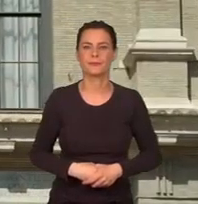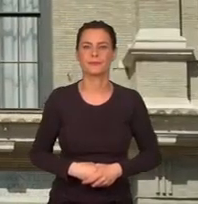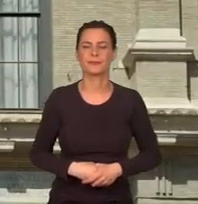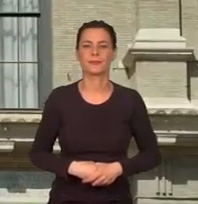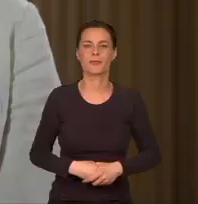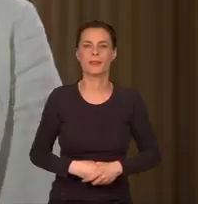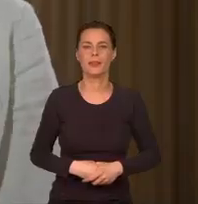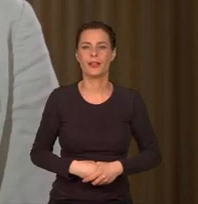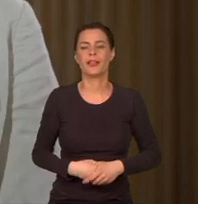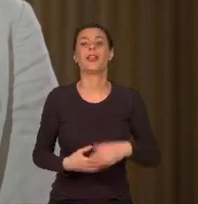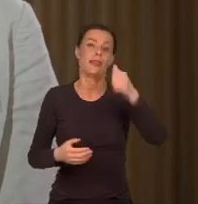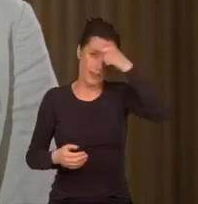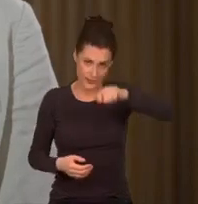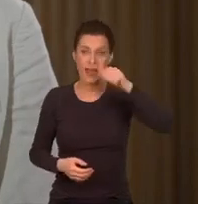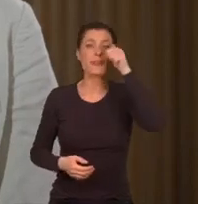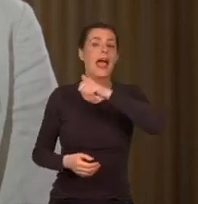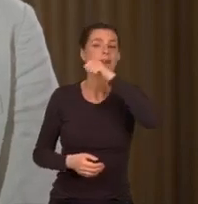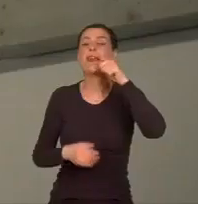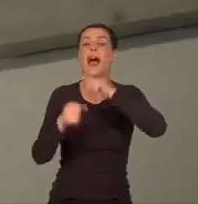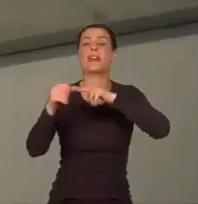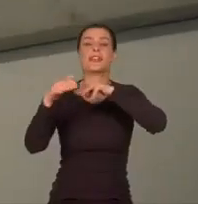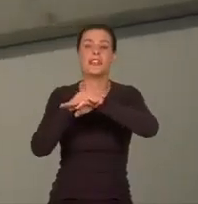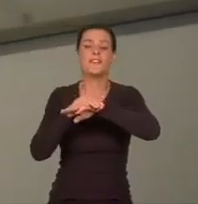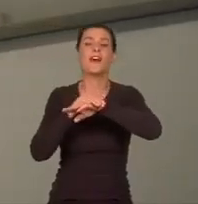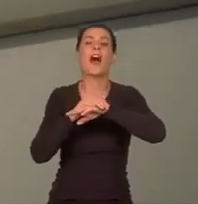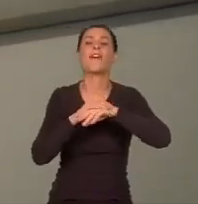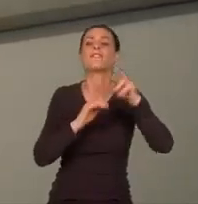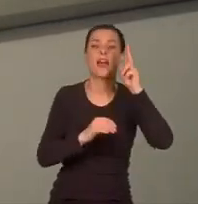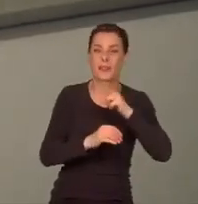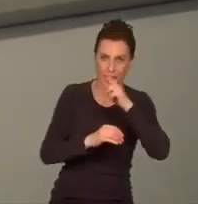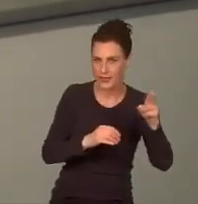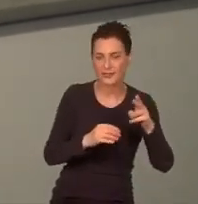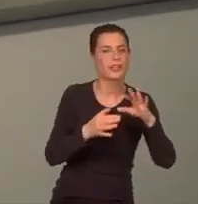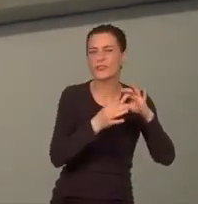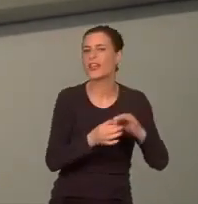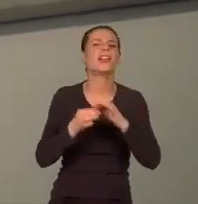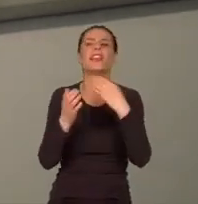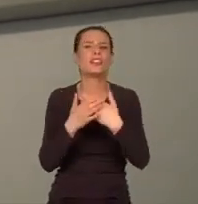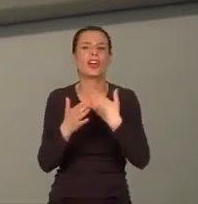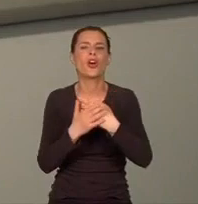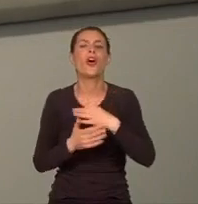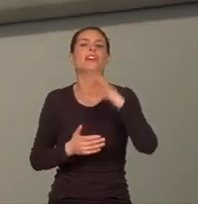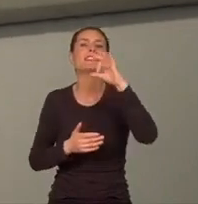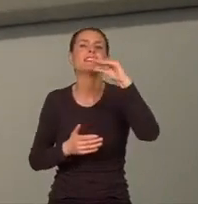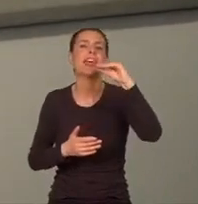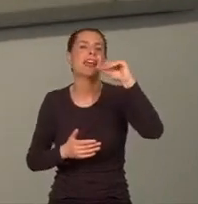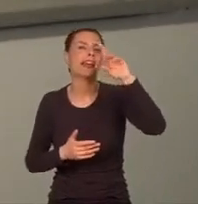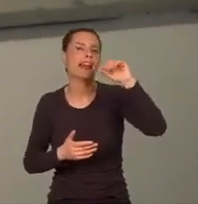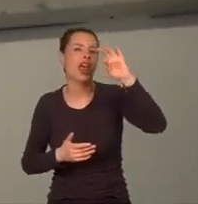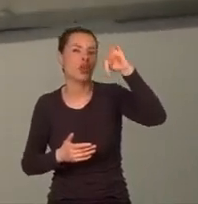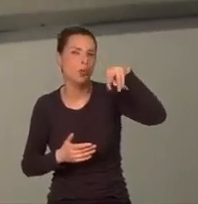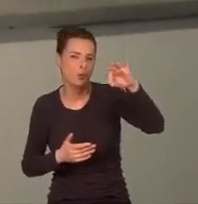Miano tajne archiwa watykańskie używane od XVII wieku odnosi się do łacińskiego słowa secretus,